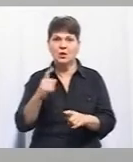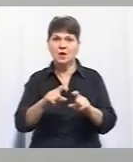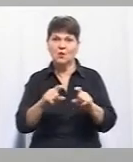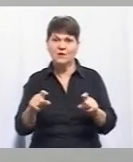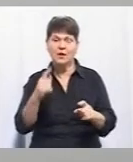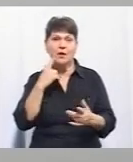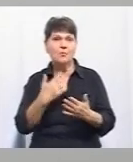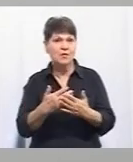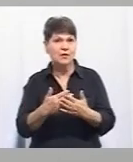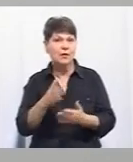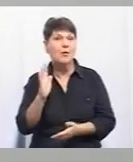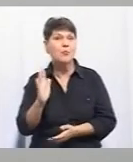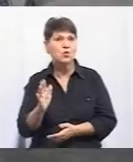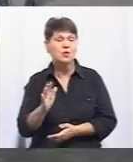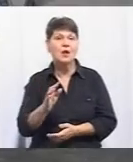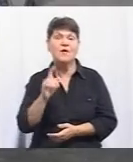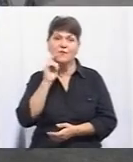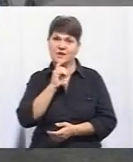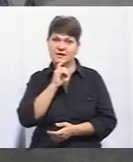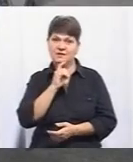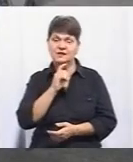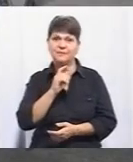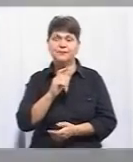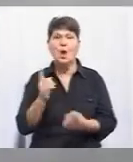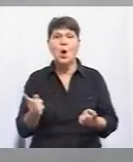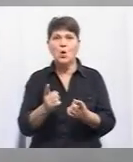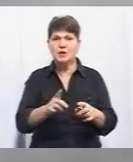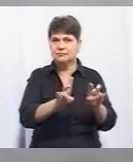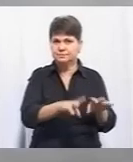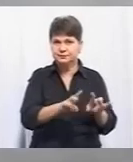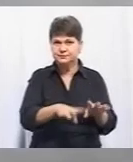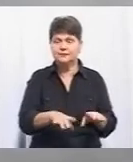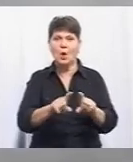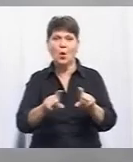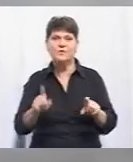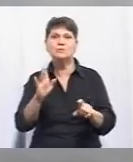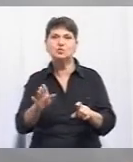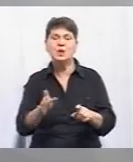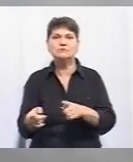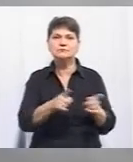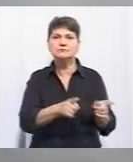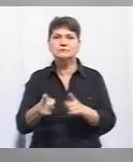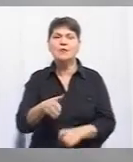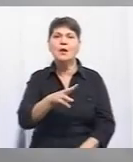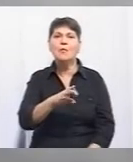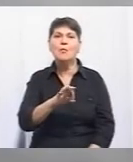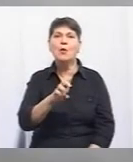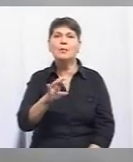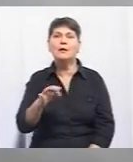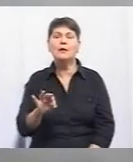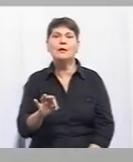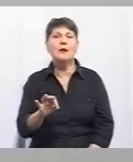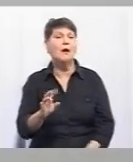області обслуговувати мобільний офіс. Окрім стаціонарного хабу, який є. Це є офіс, який